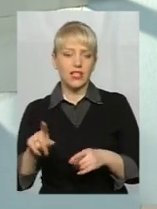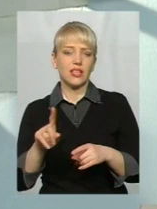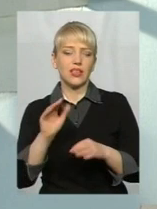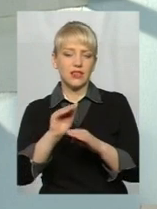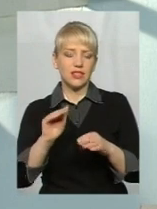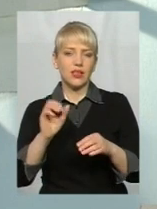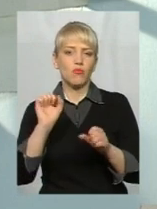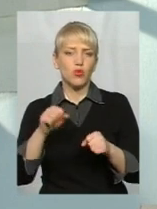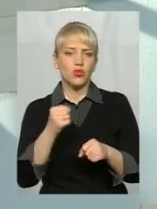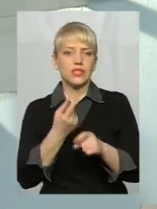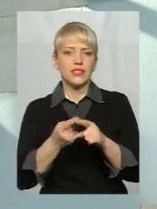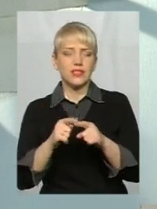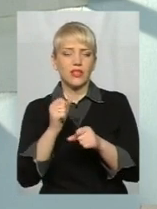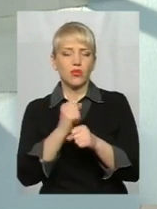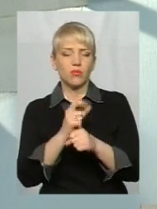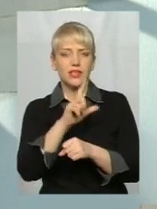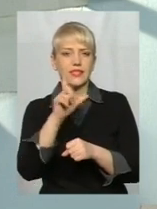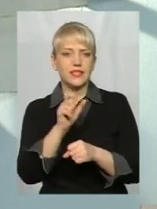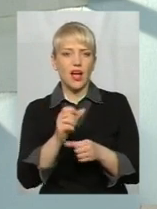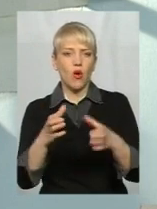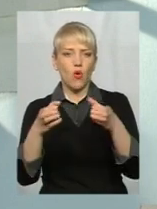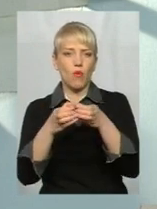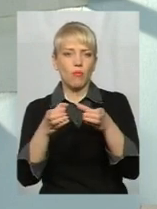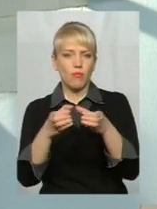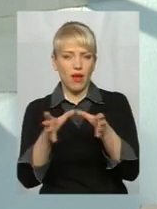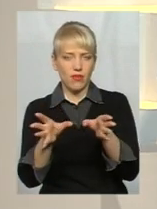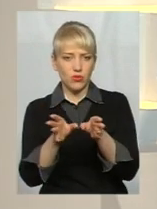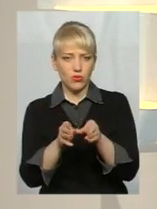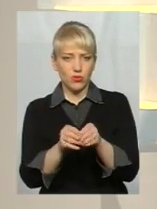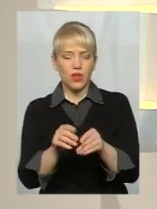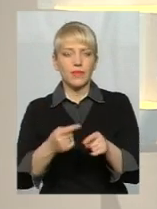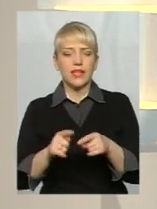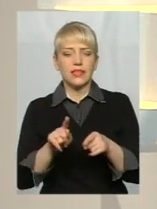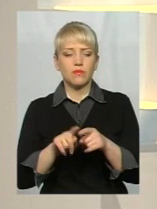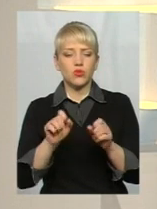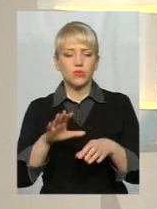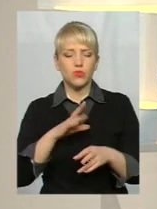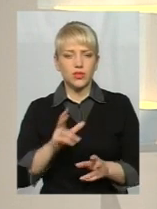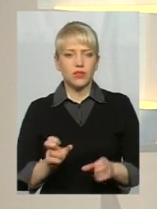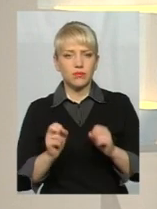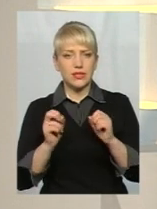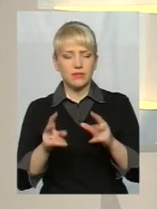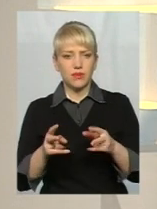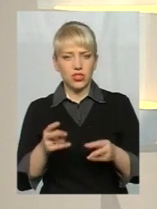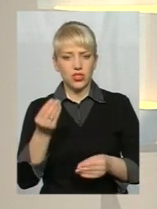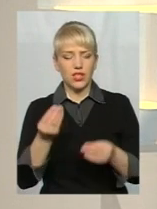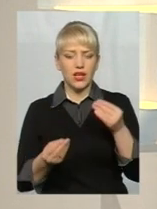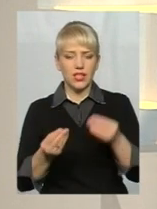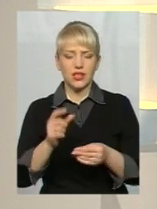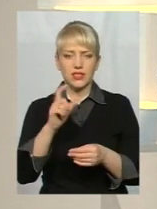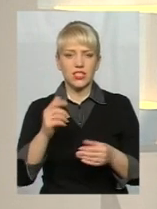компанією. Для когось це може бути така небезпечна гра життям заради того, щоб